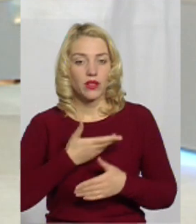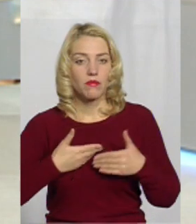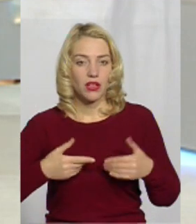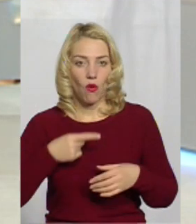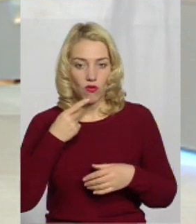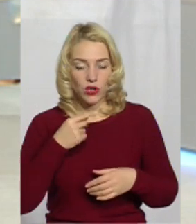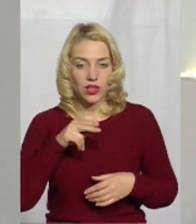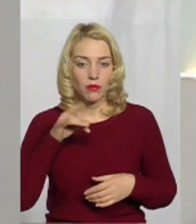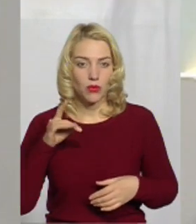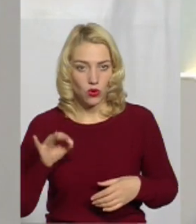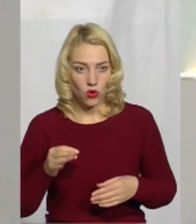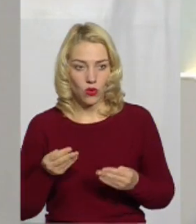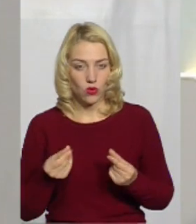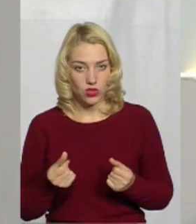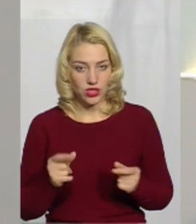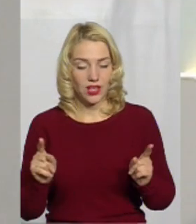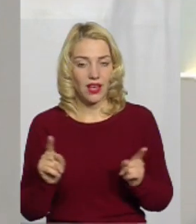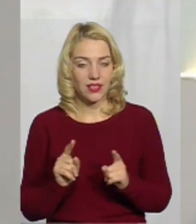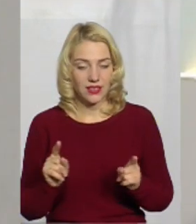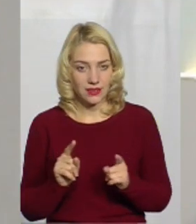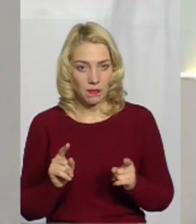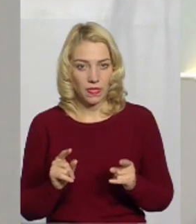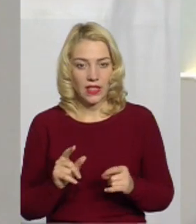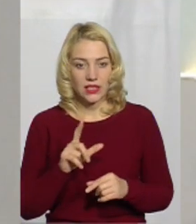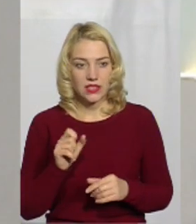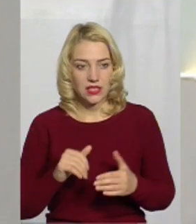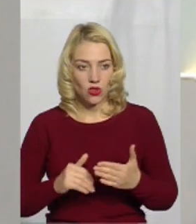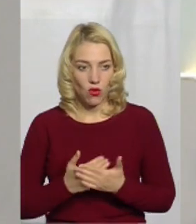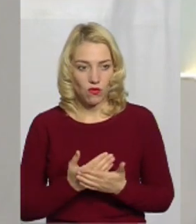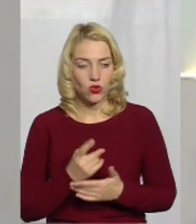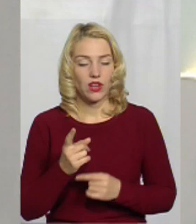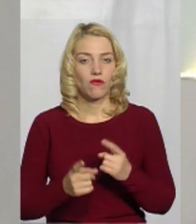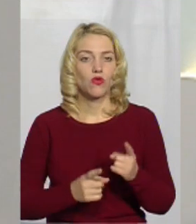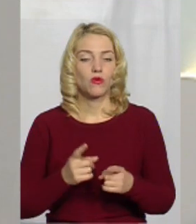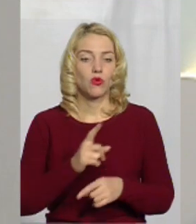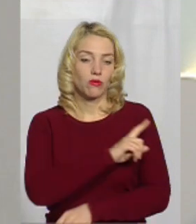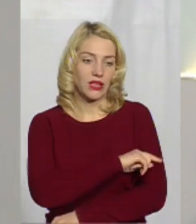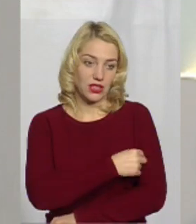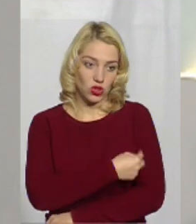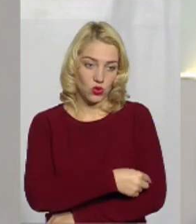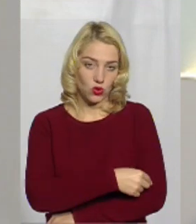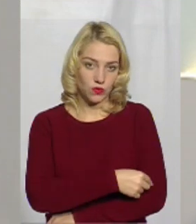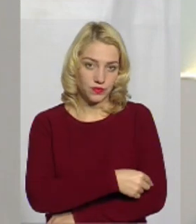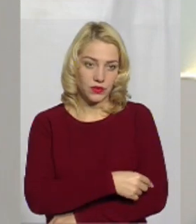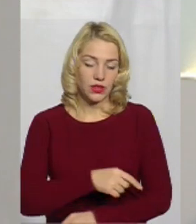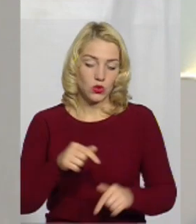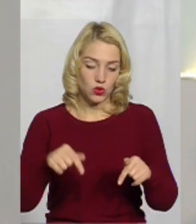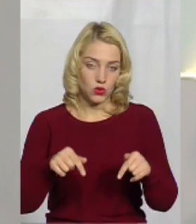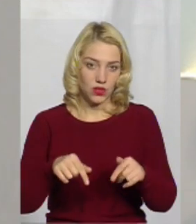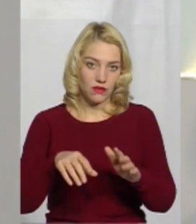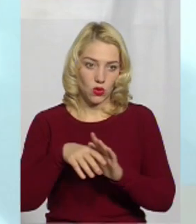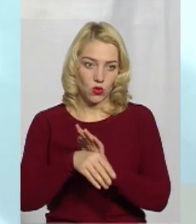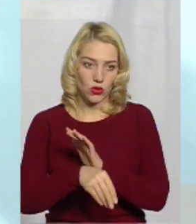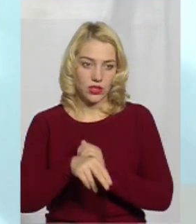кошти, які за новою реформою медичною, сюди